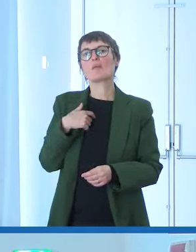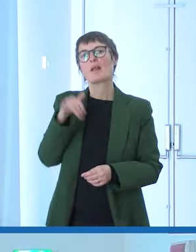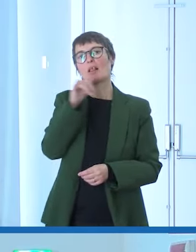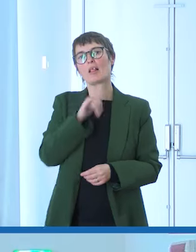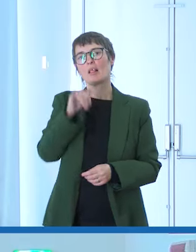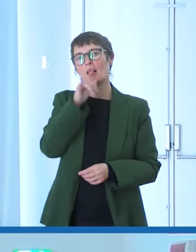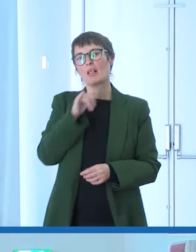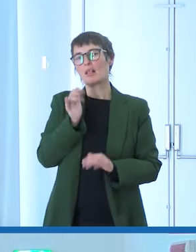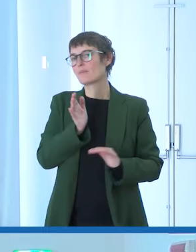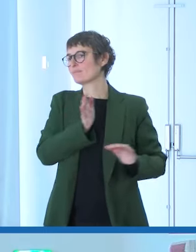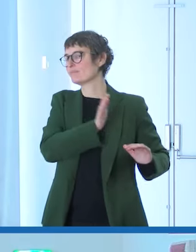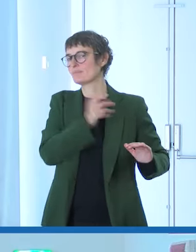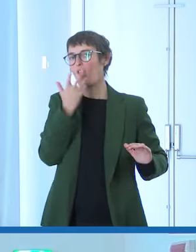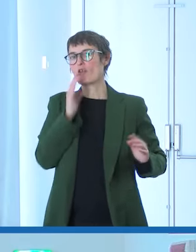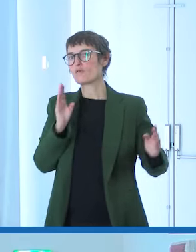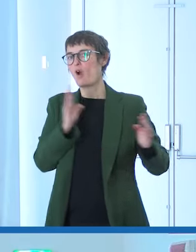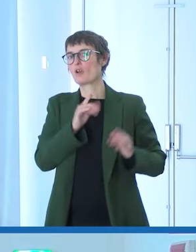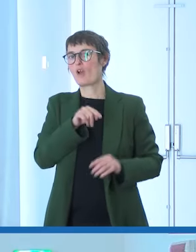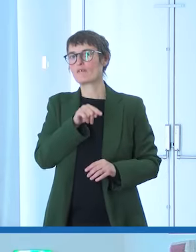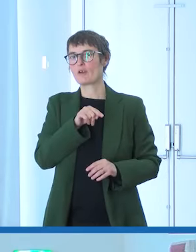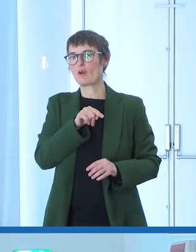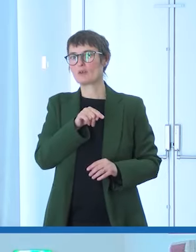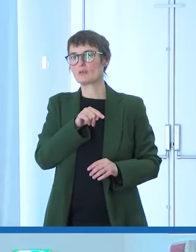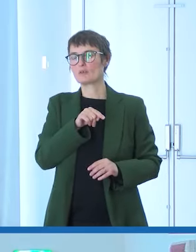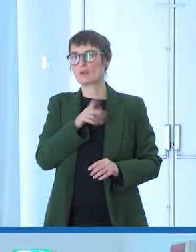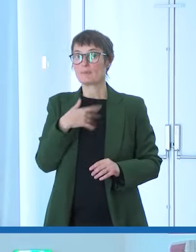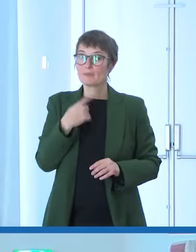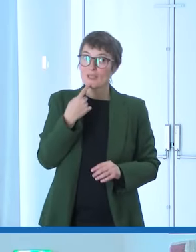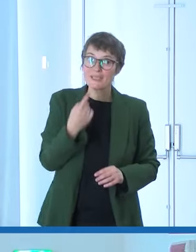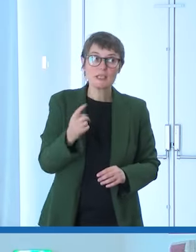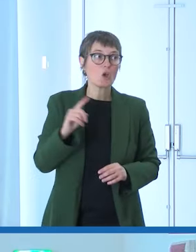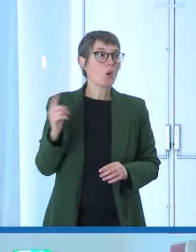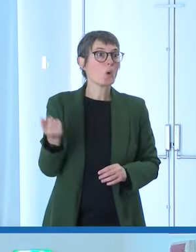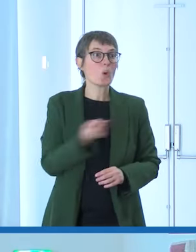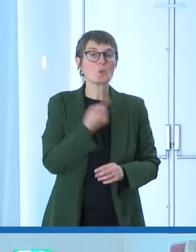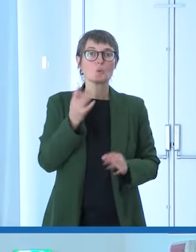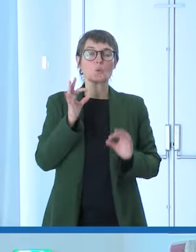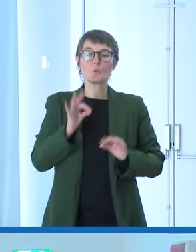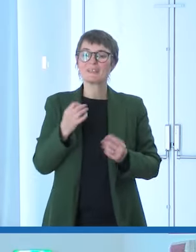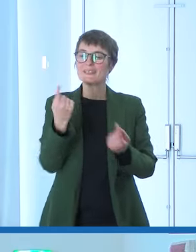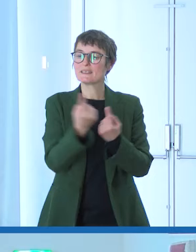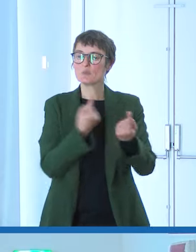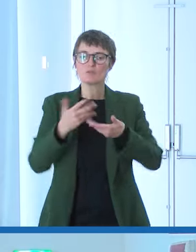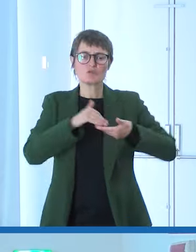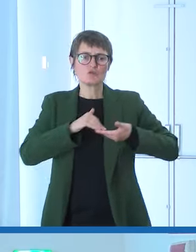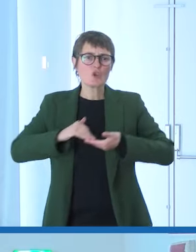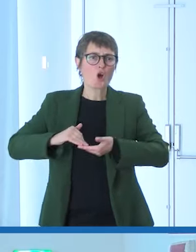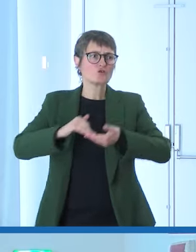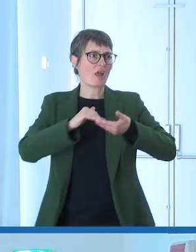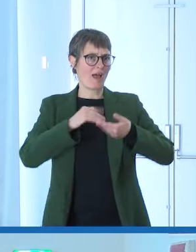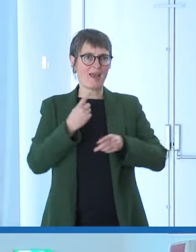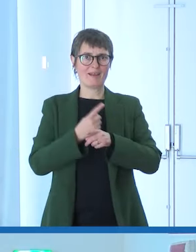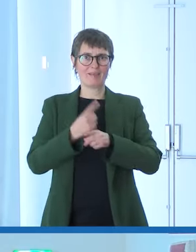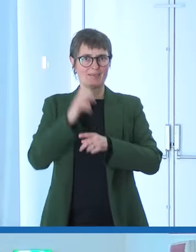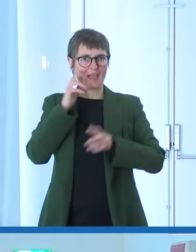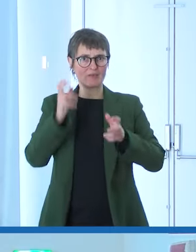E quando dico che tutte le agenzie sociali debbano farlo, dico cominciare dalle famiglie. C'è un grande lavoro